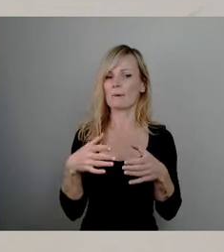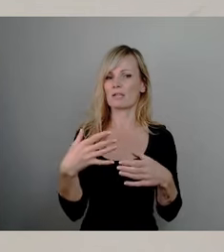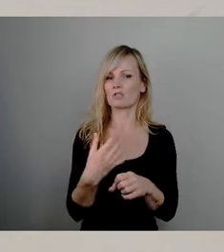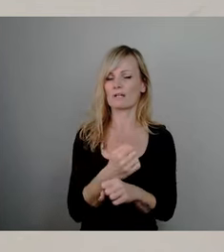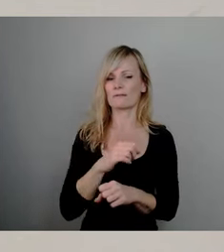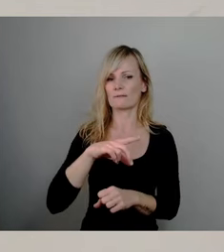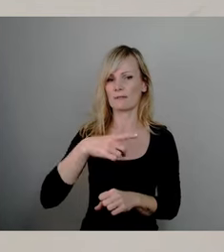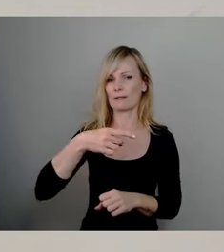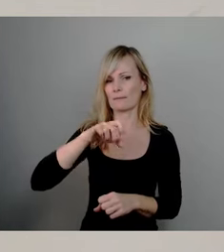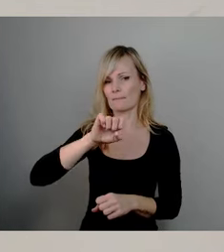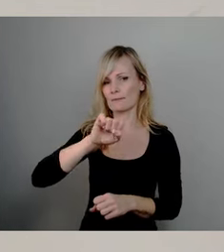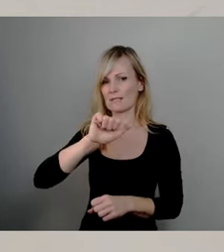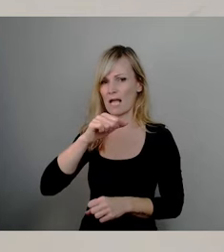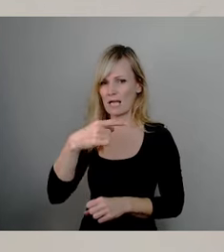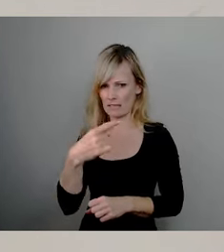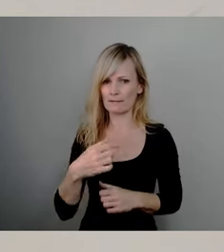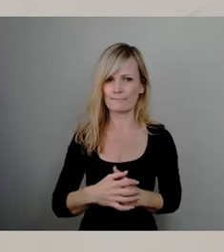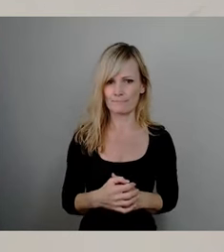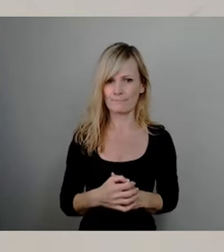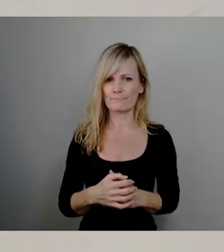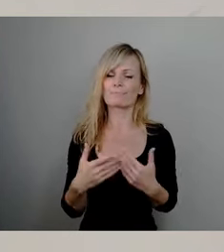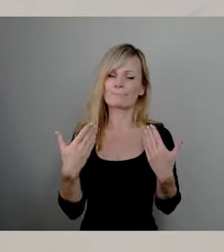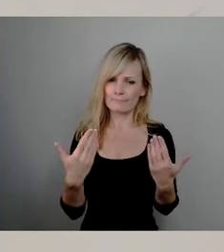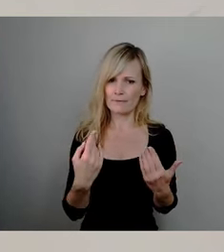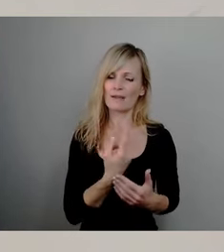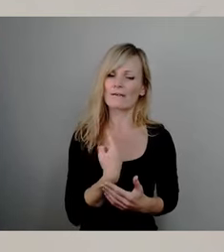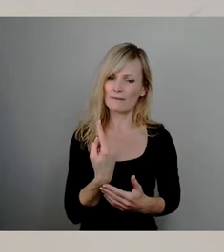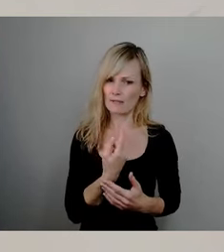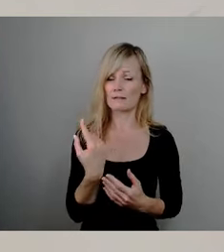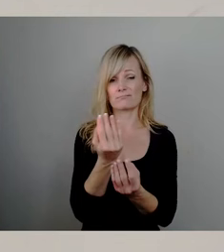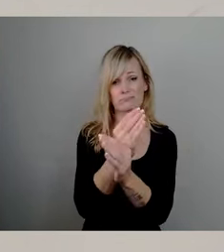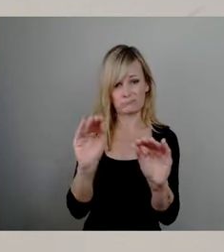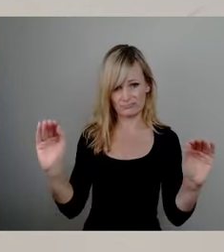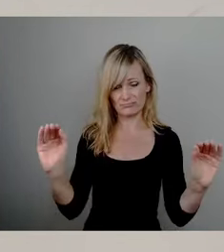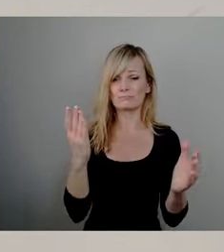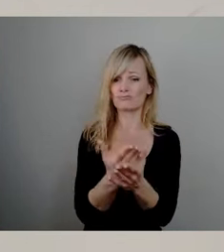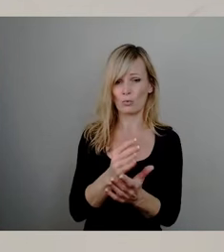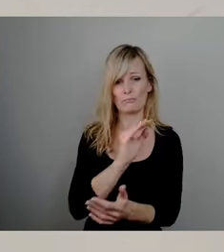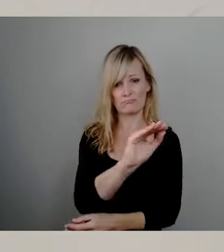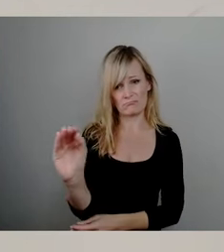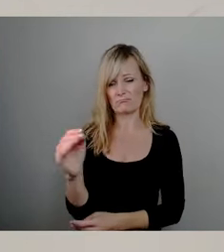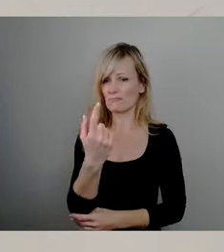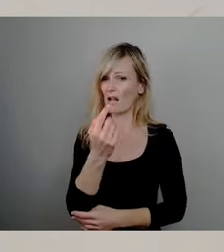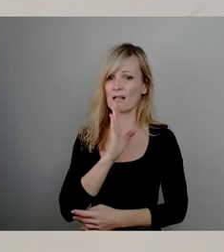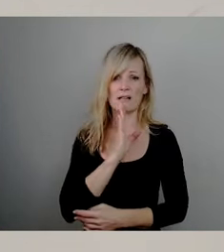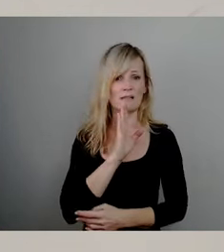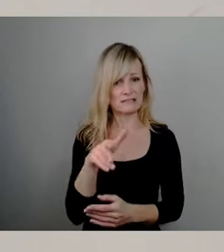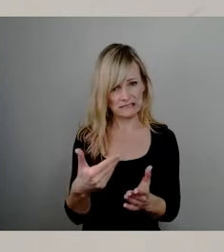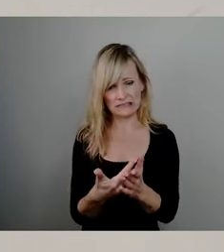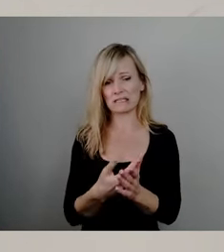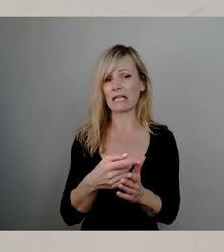Hier haben wir darüber informieren müssen, dass das Geld nicht ausreichend ist und damit mit Mittelkürzungen